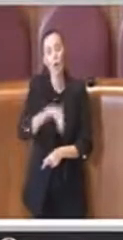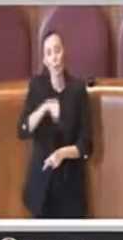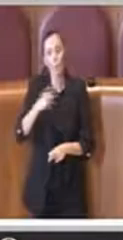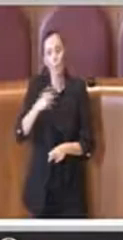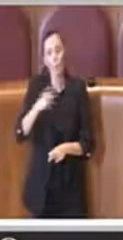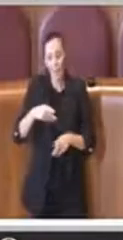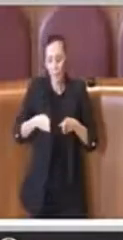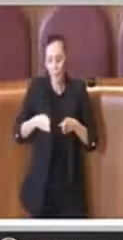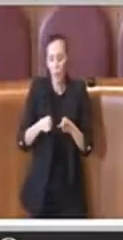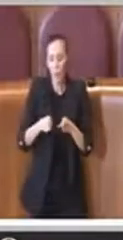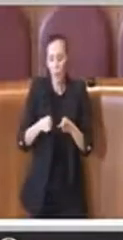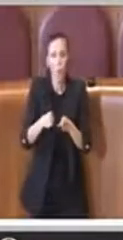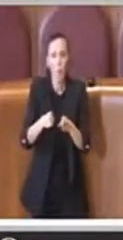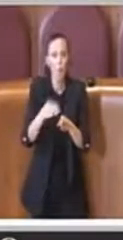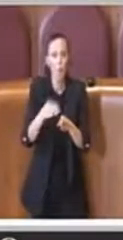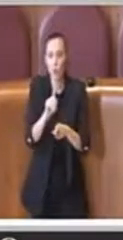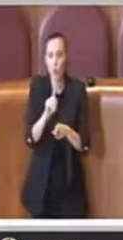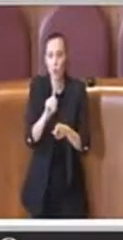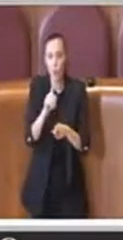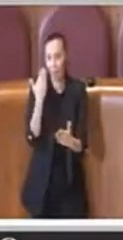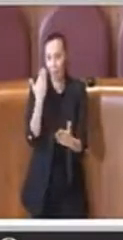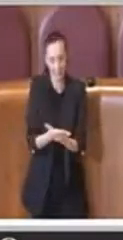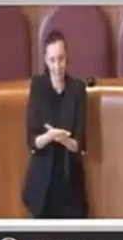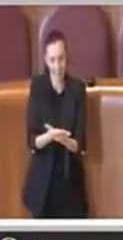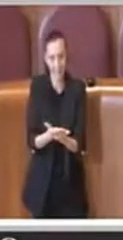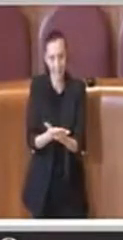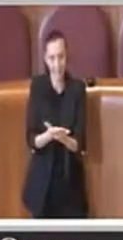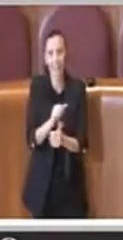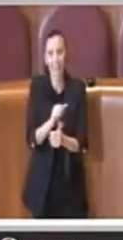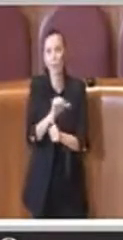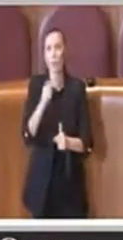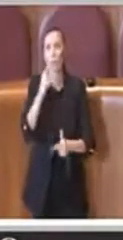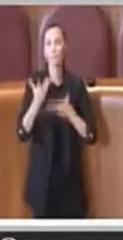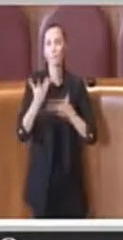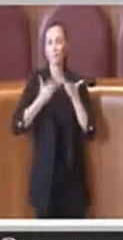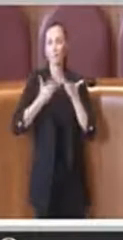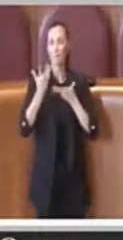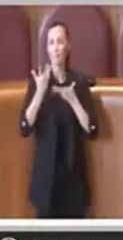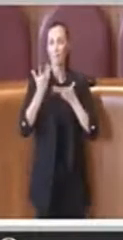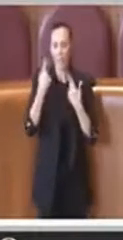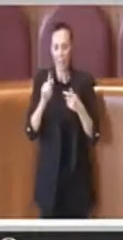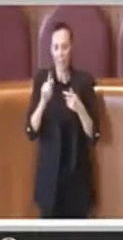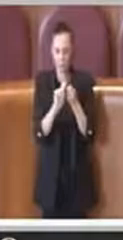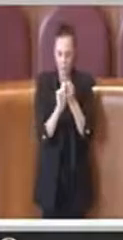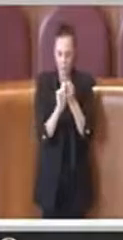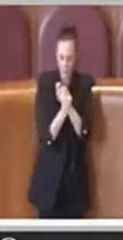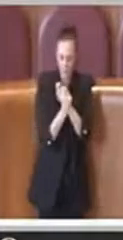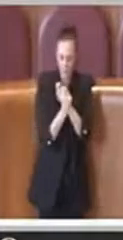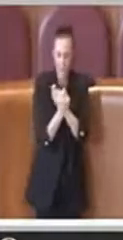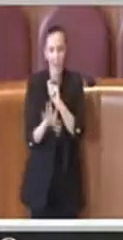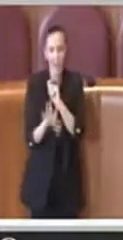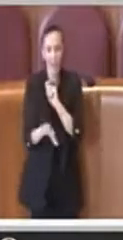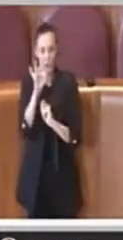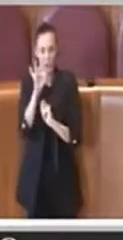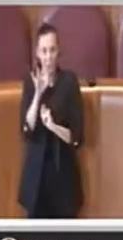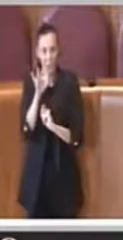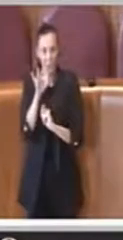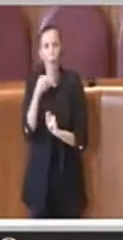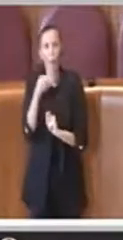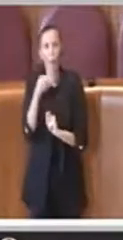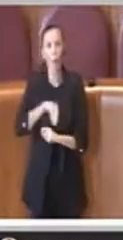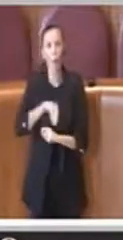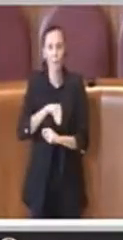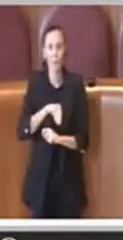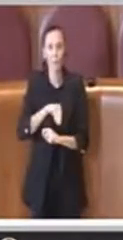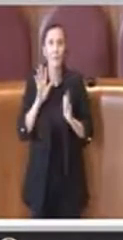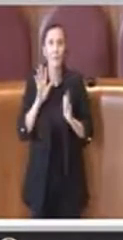realizzabili e solo di facciata e per correggere la scelta poco consapevole ma ripeto dettata